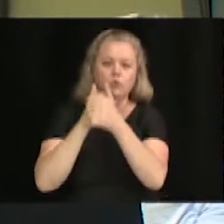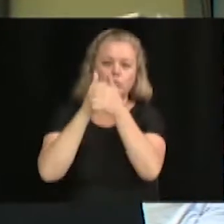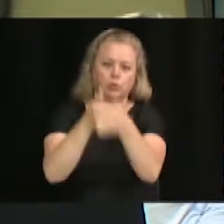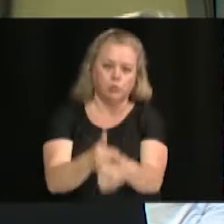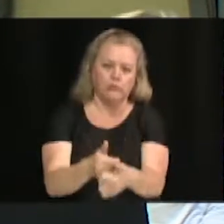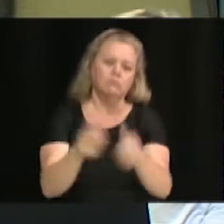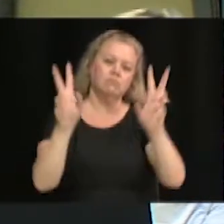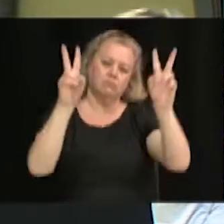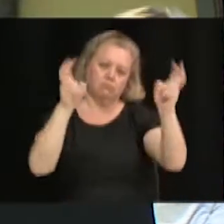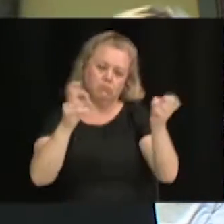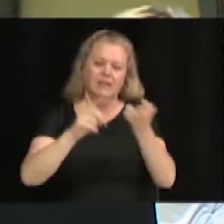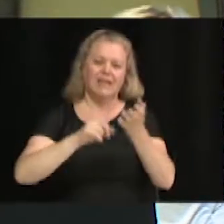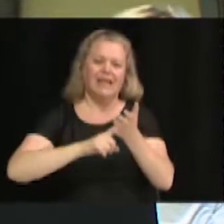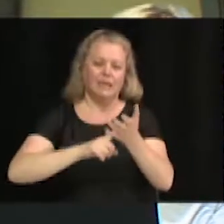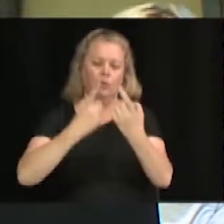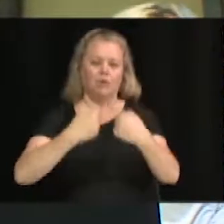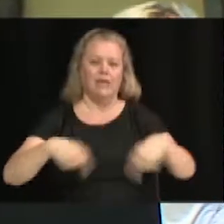-Quartier.